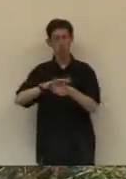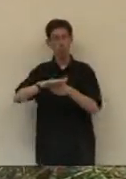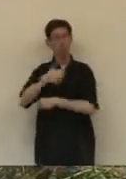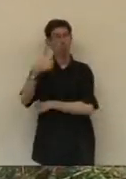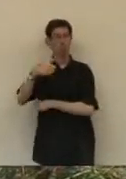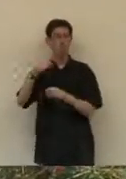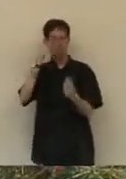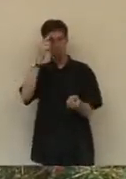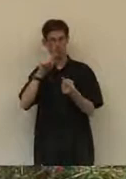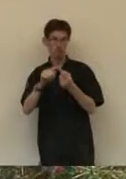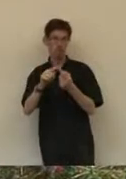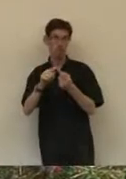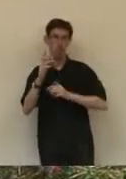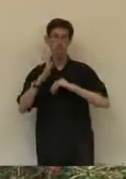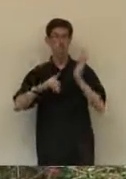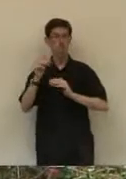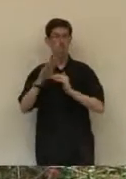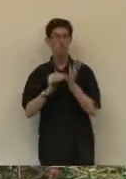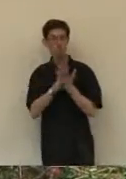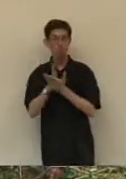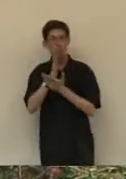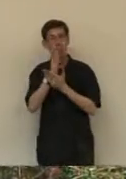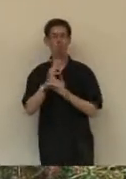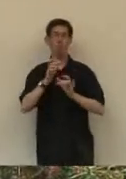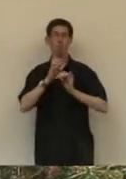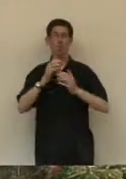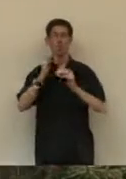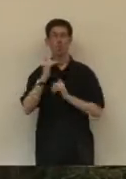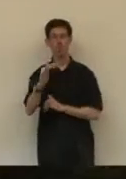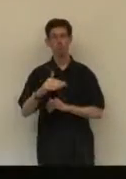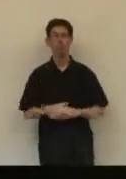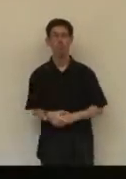me consacrer entièrement à la carrière de concertiste.